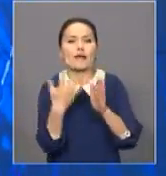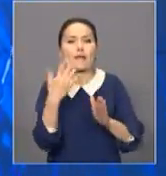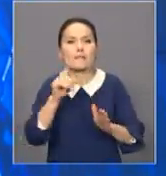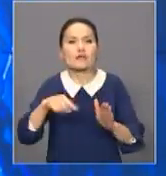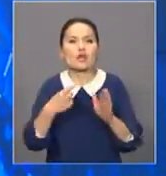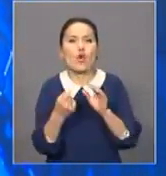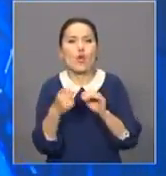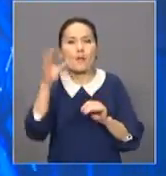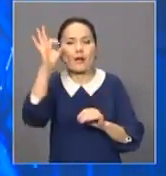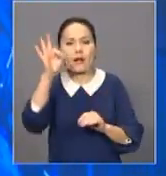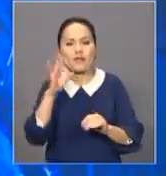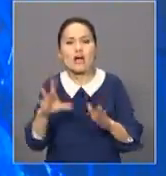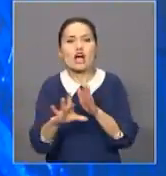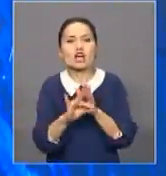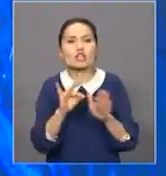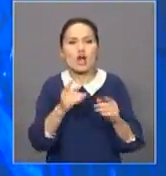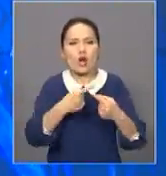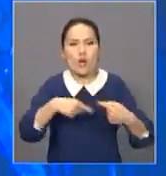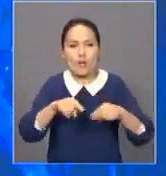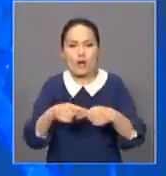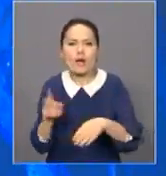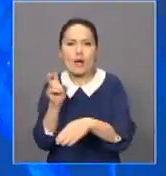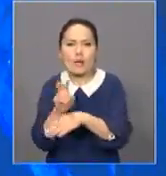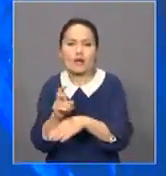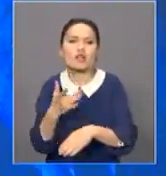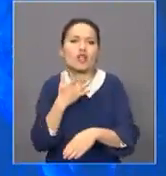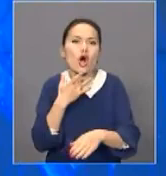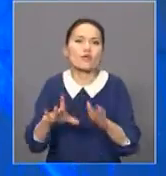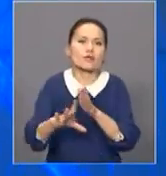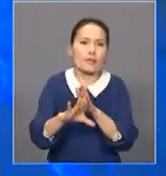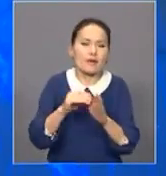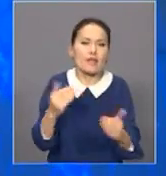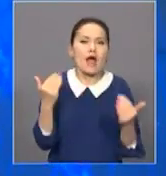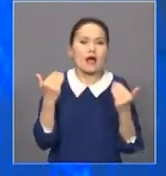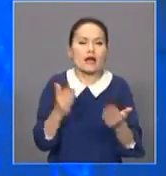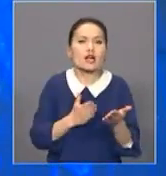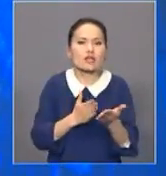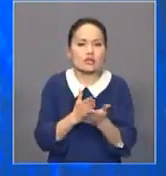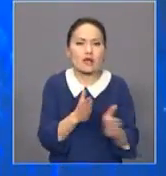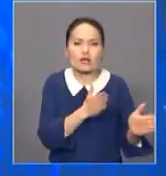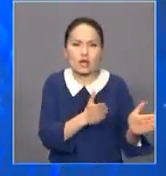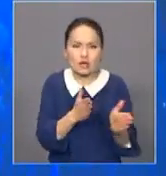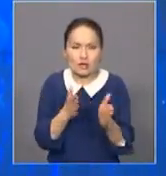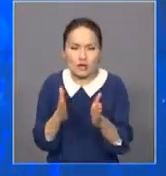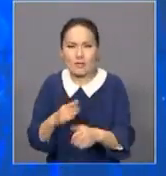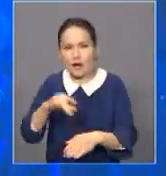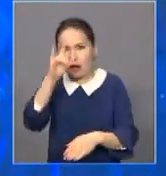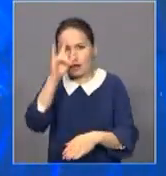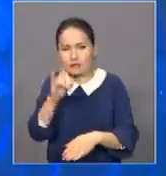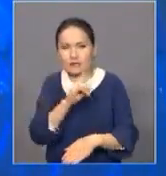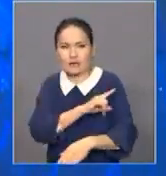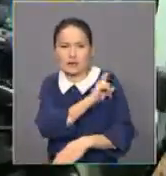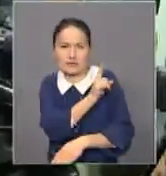паезының сайлау бөлімшілеріне барып дауыз беруі қазіргі саясу жүйенің тұрақтылығының дәлелі.